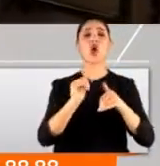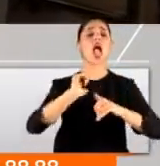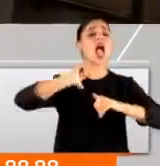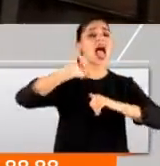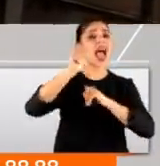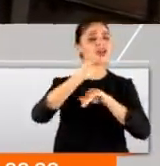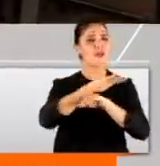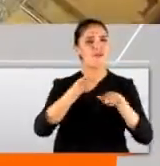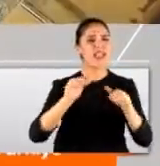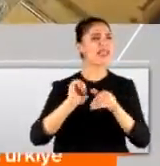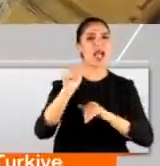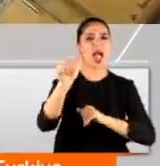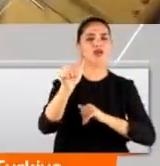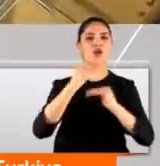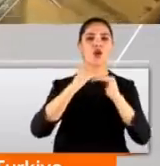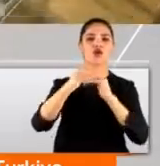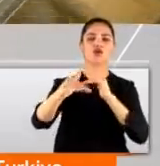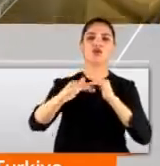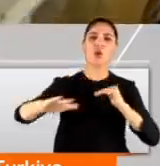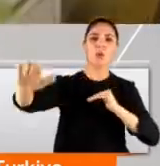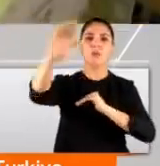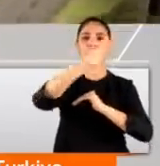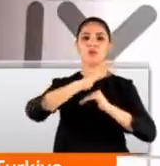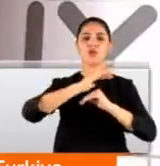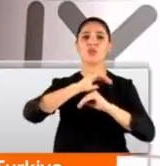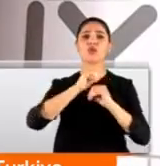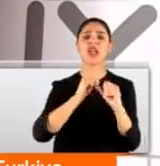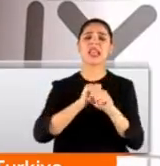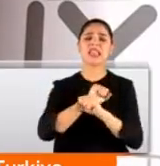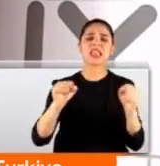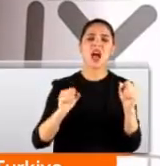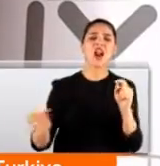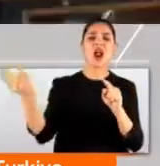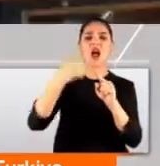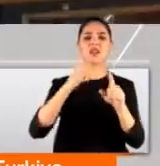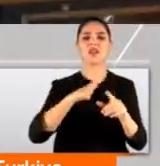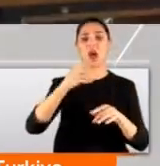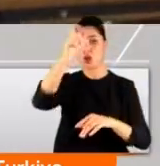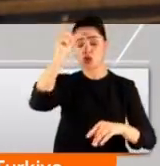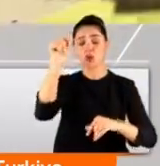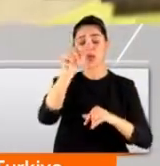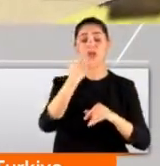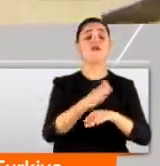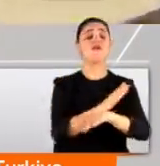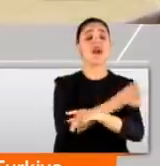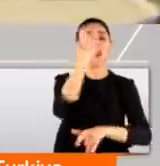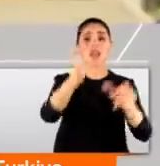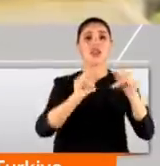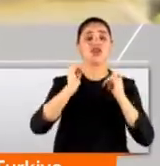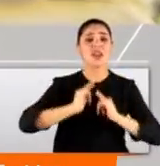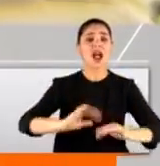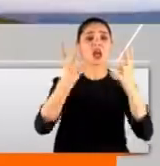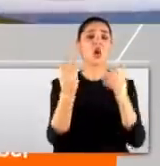toplumun üzerindeki maliyet artıyor. Türkiye'nin buradan çıkması lazım. Vatandaşın rahat